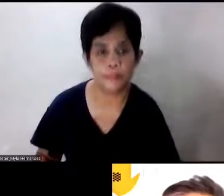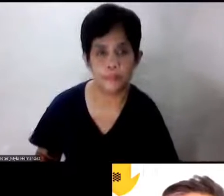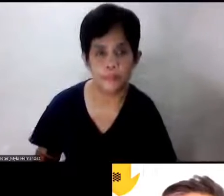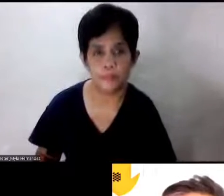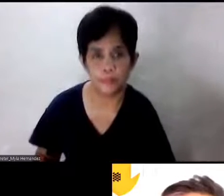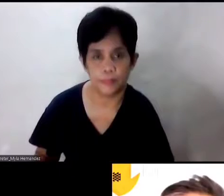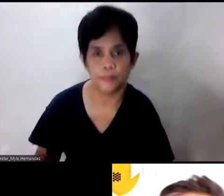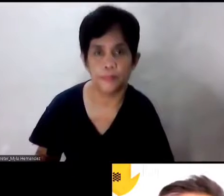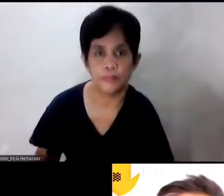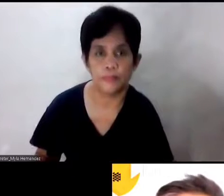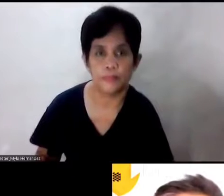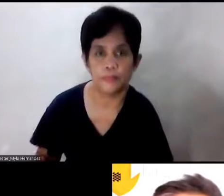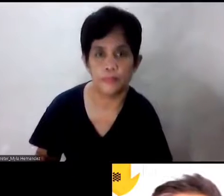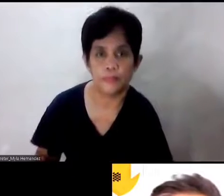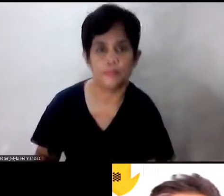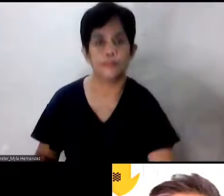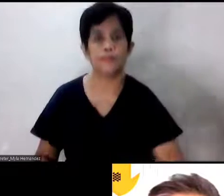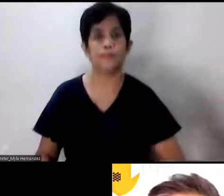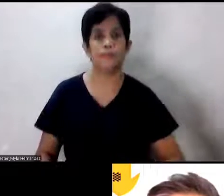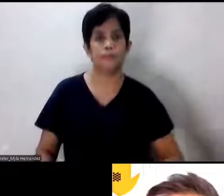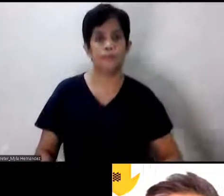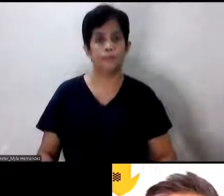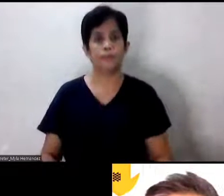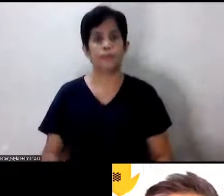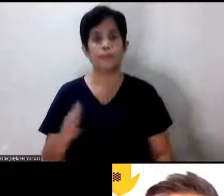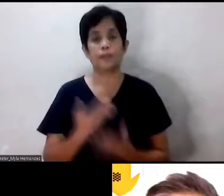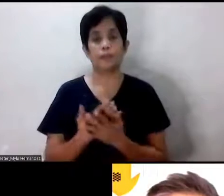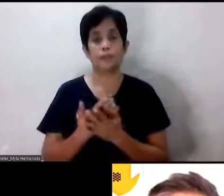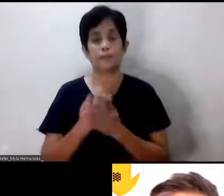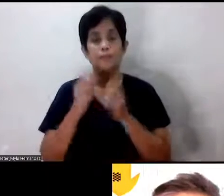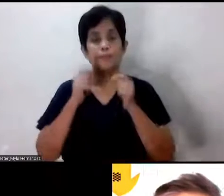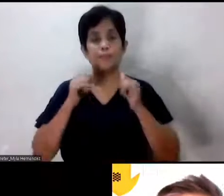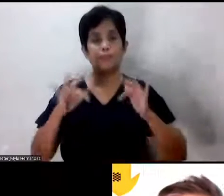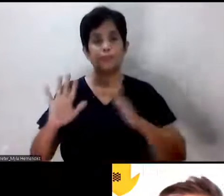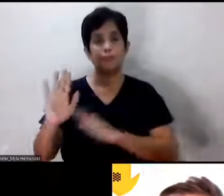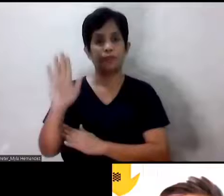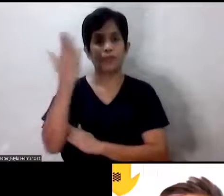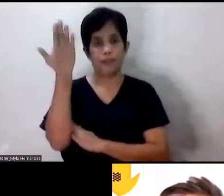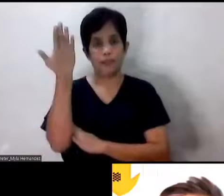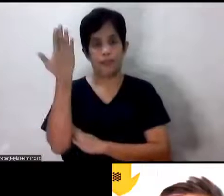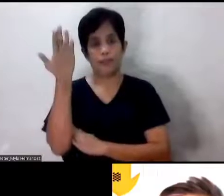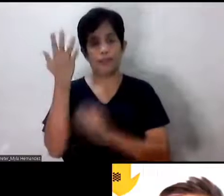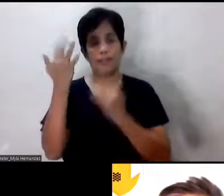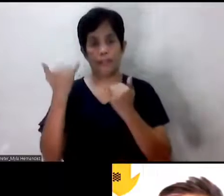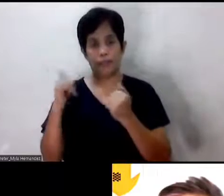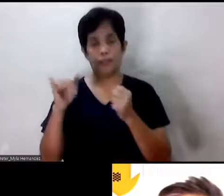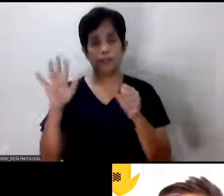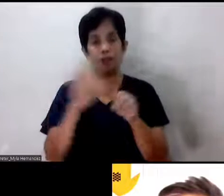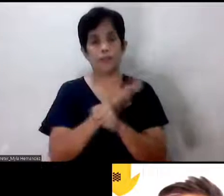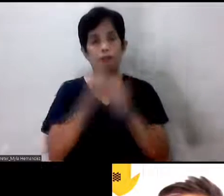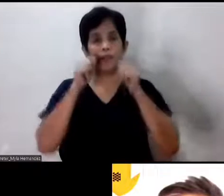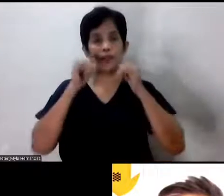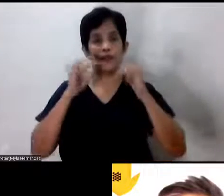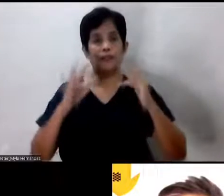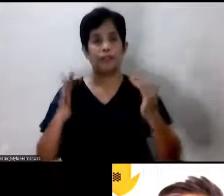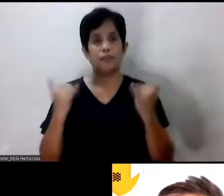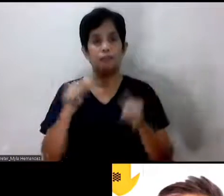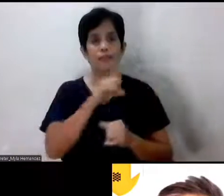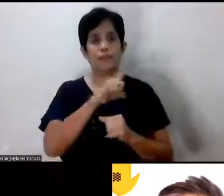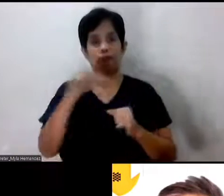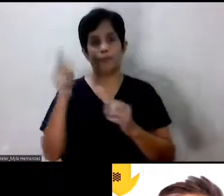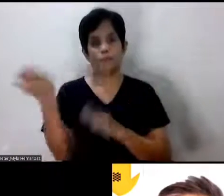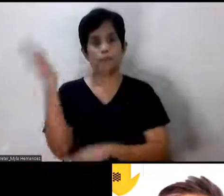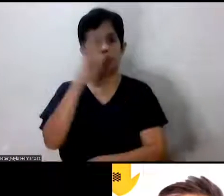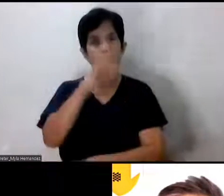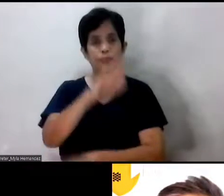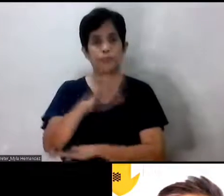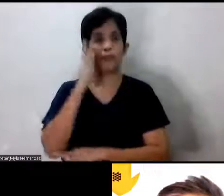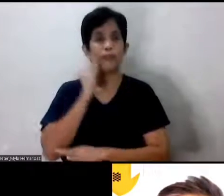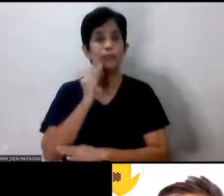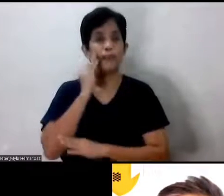ampalayaplas.